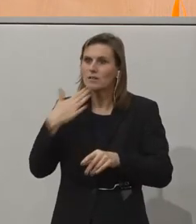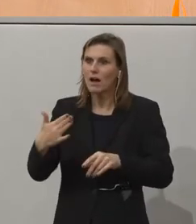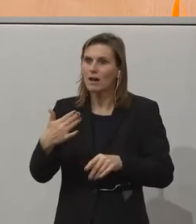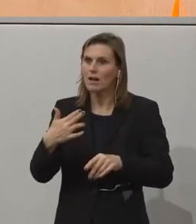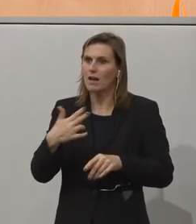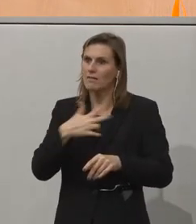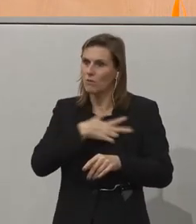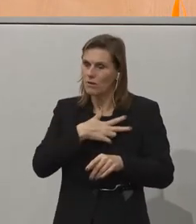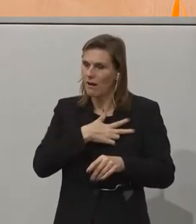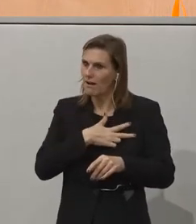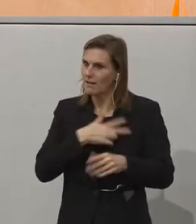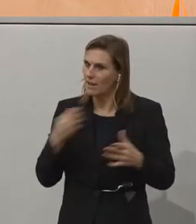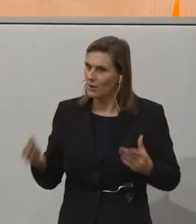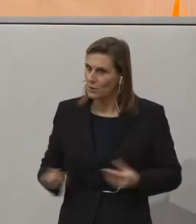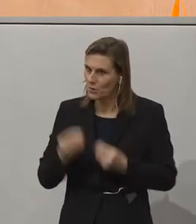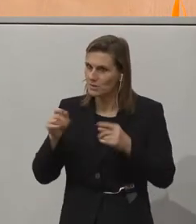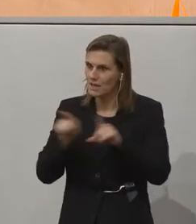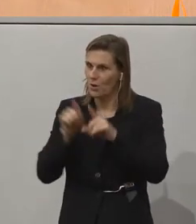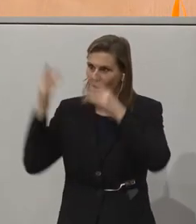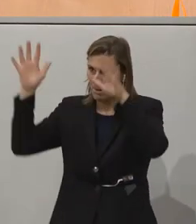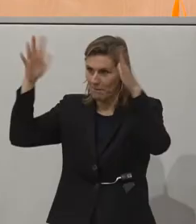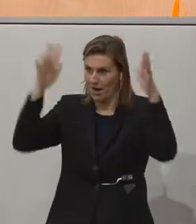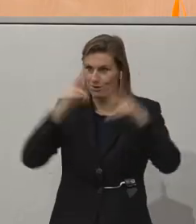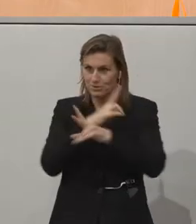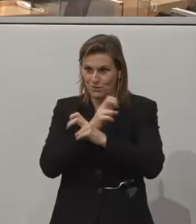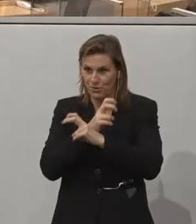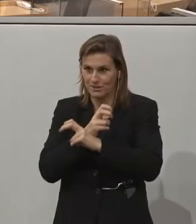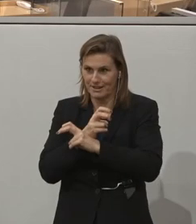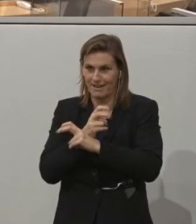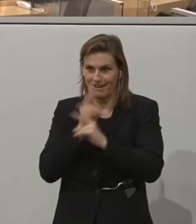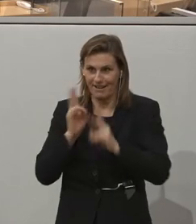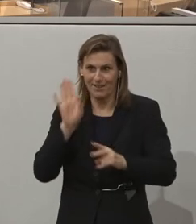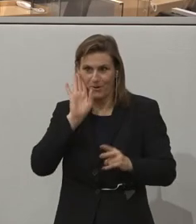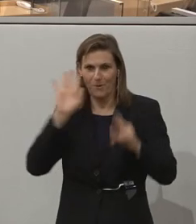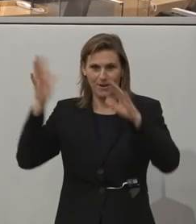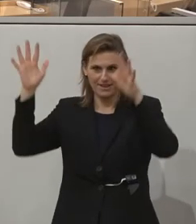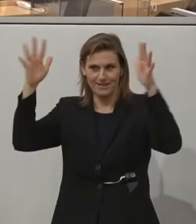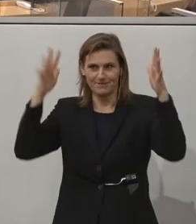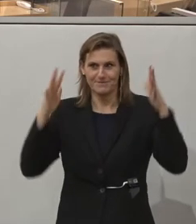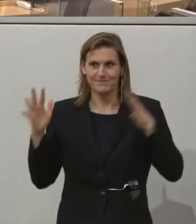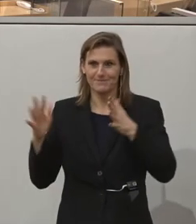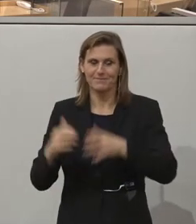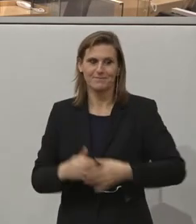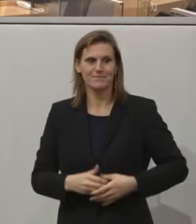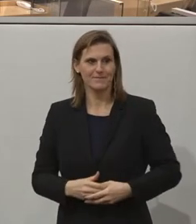applause from Austria as well. very